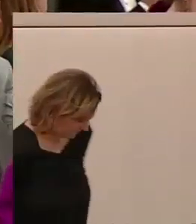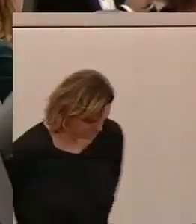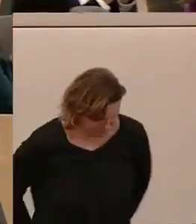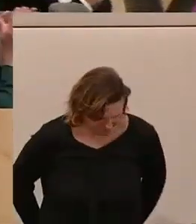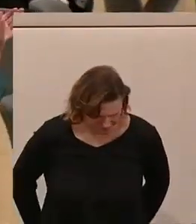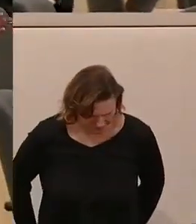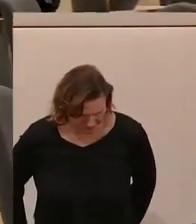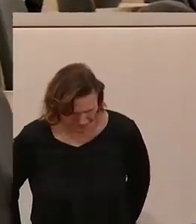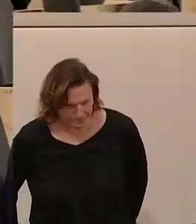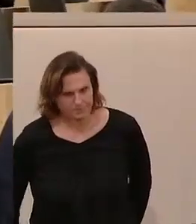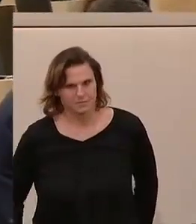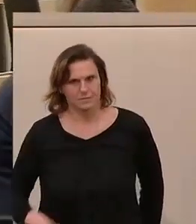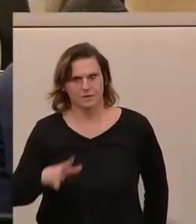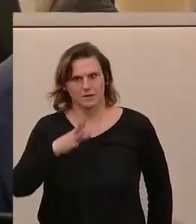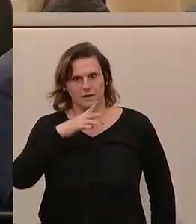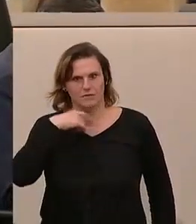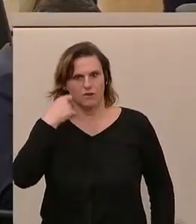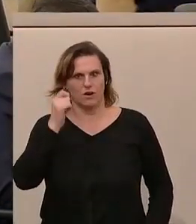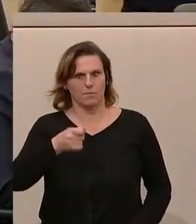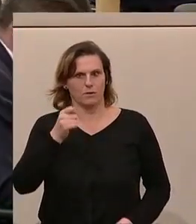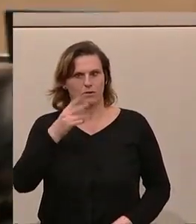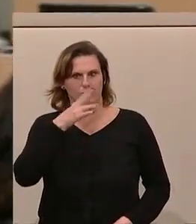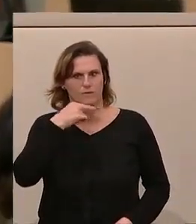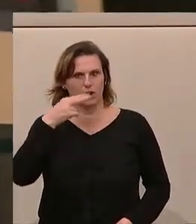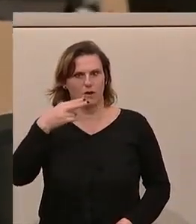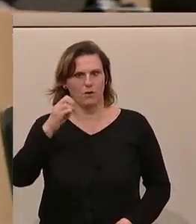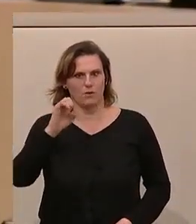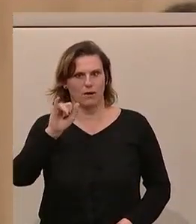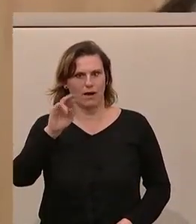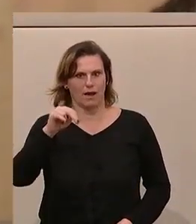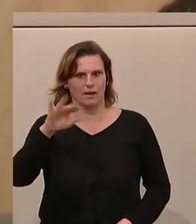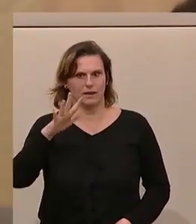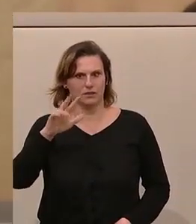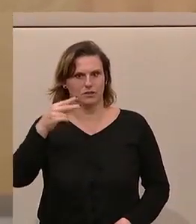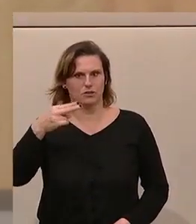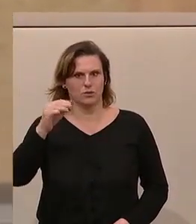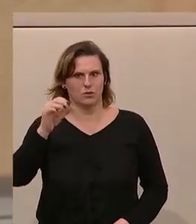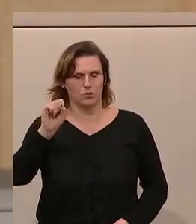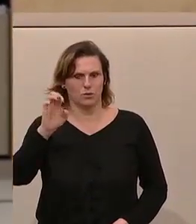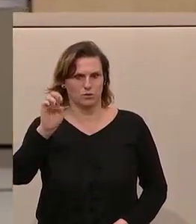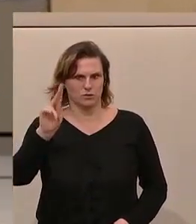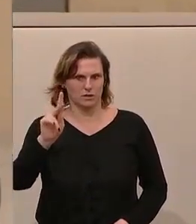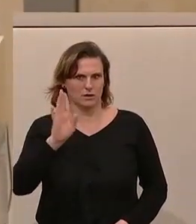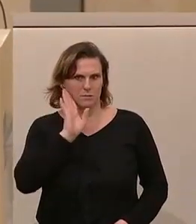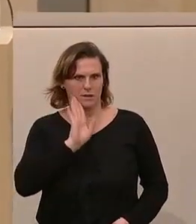Werner Neubauer von der FPÖ wirft der SPÖ vor, sich im Jahr 2017 noch für das Foto auf der E-Card eingesetzt zu haben.-Card,-Card, das-Card.